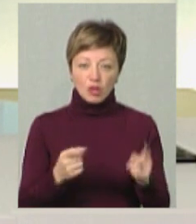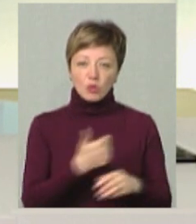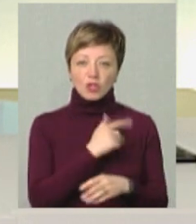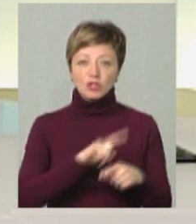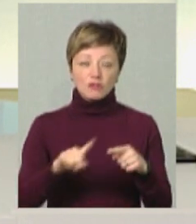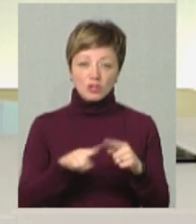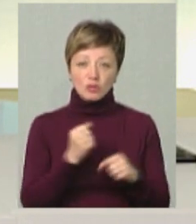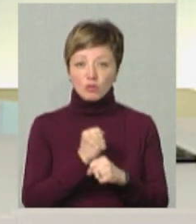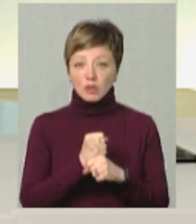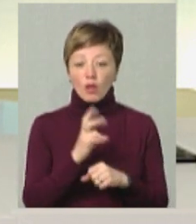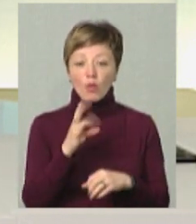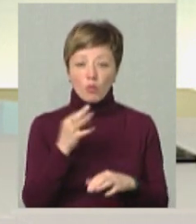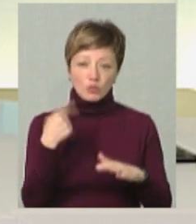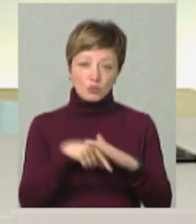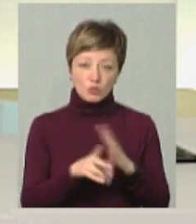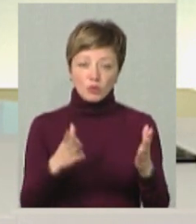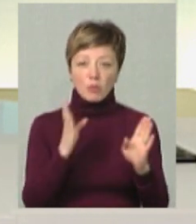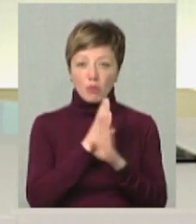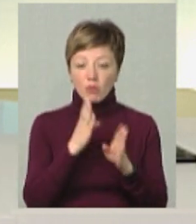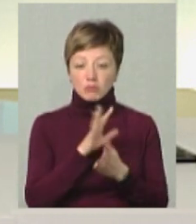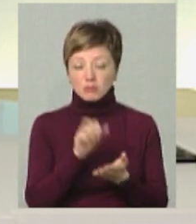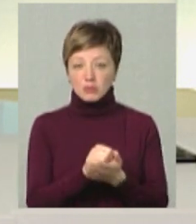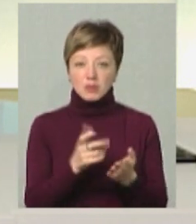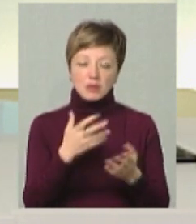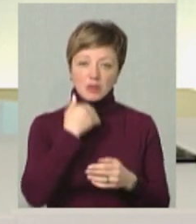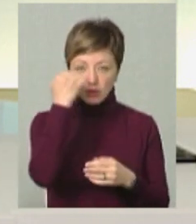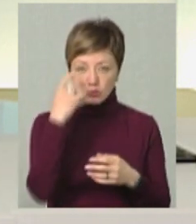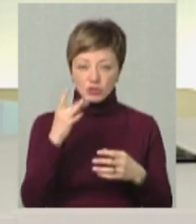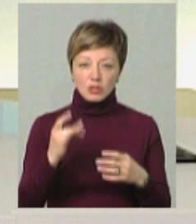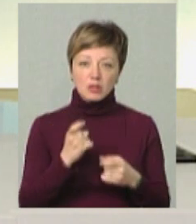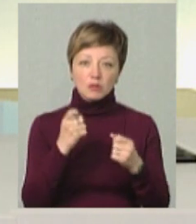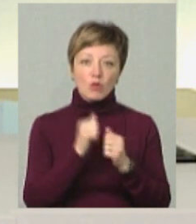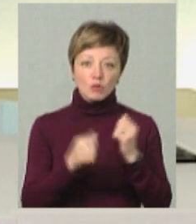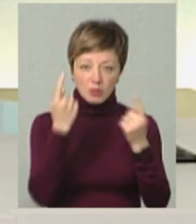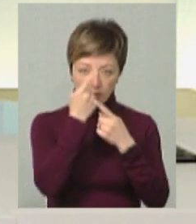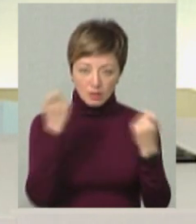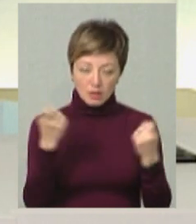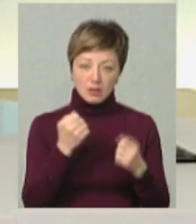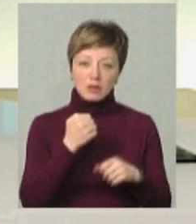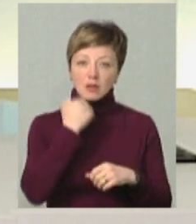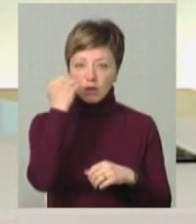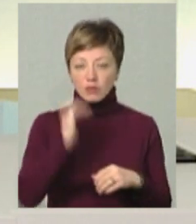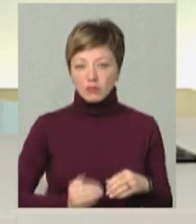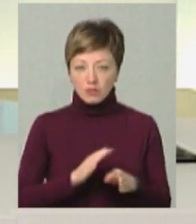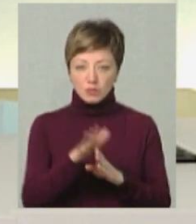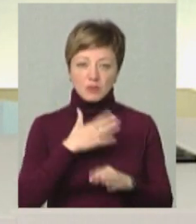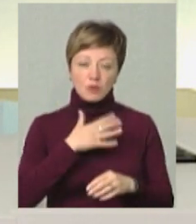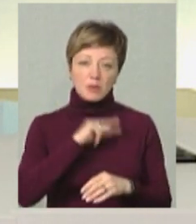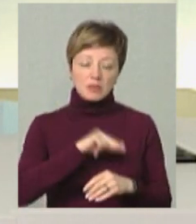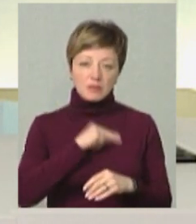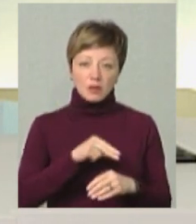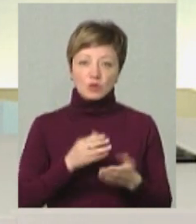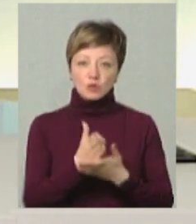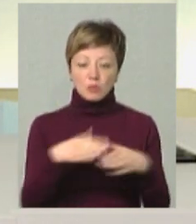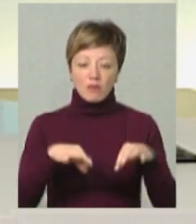б швидше це робити, але, по суті, якби, десь ловому погоду. Дякую, Шарас, на кожному ефірі дякую підрядникам, дякую своїм працівникам, якби,